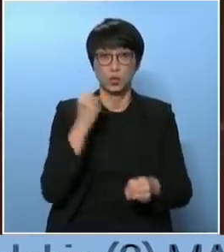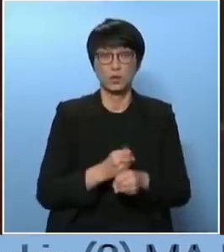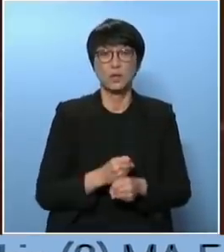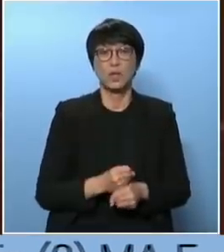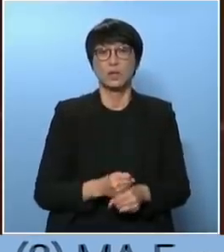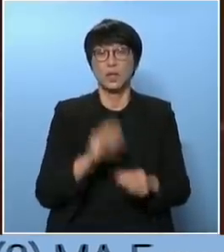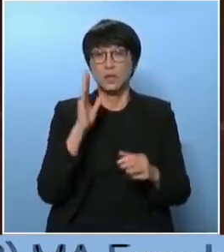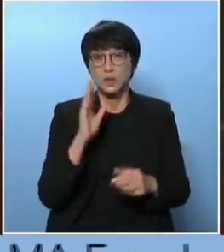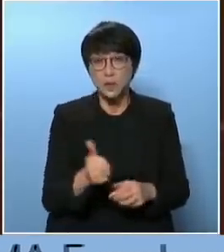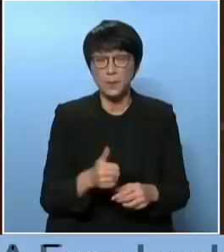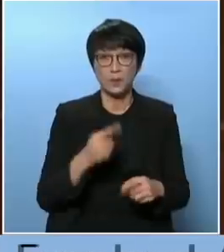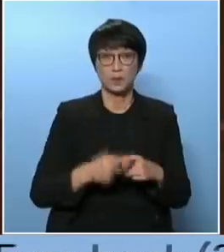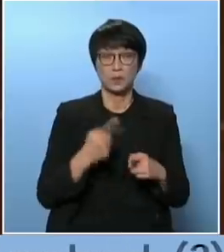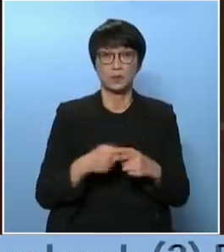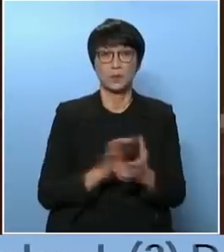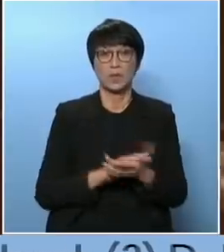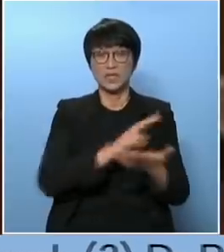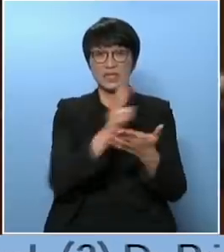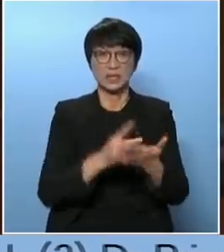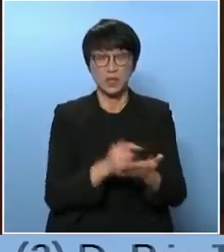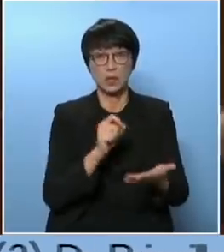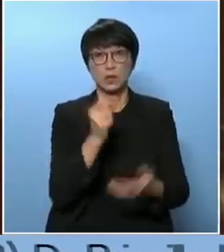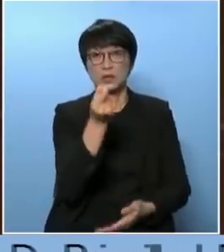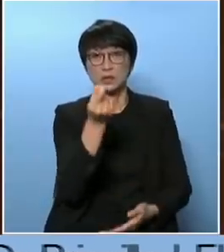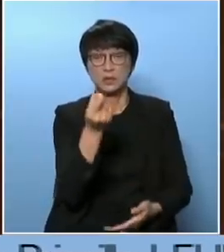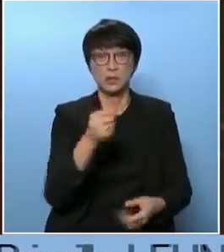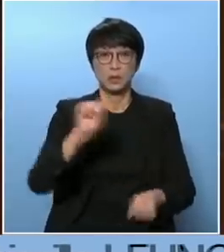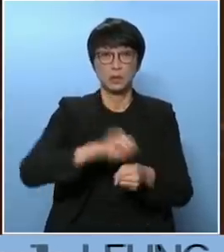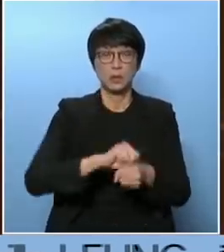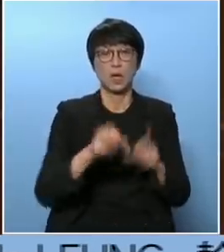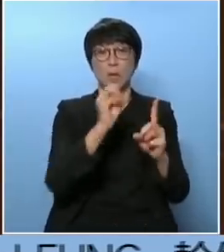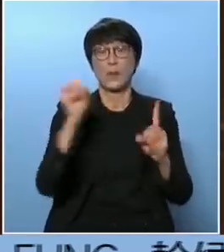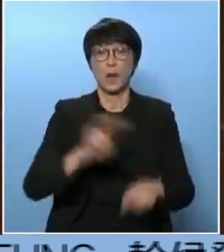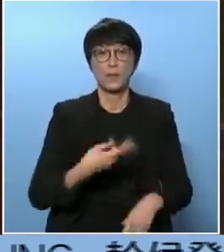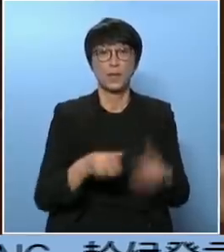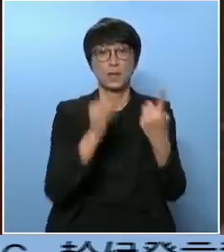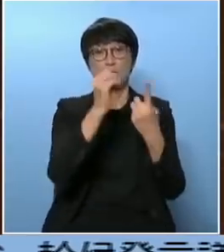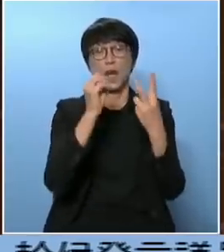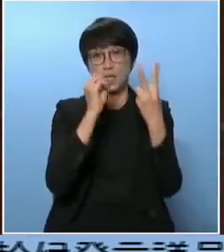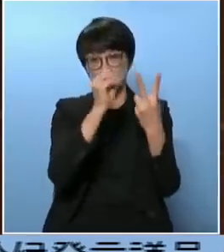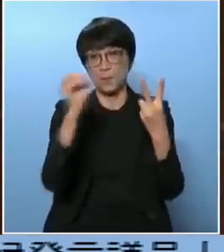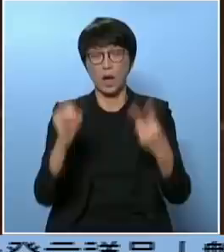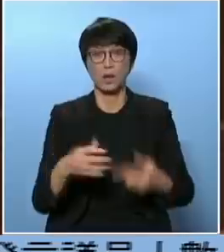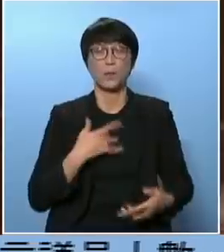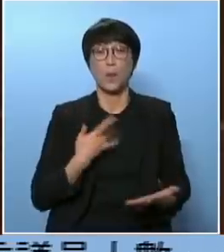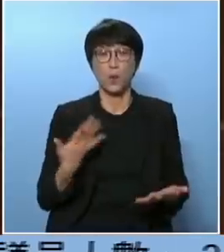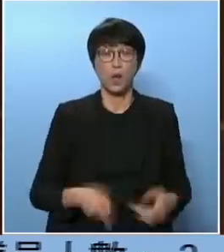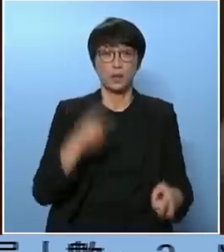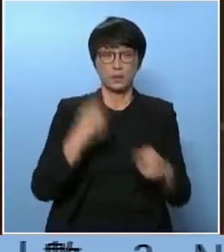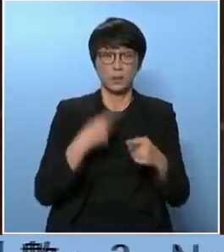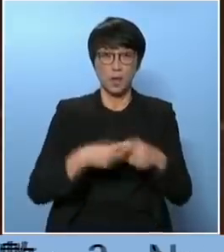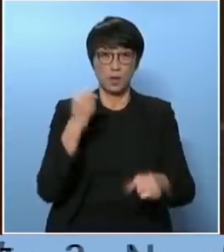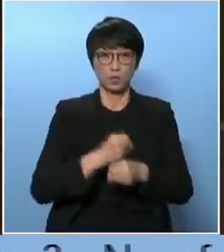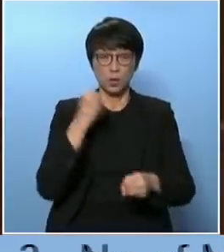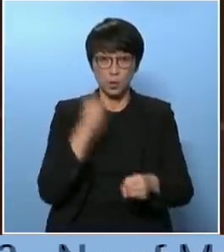东西不要再每一次的修订都是改一些CM加你100元变200元不要搞那些东西是正经的去